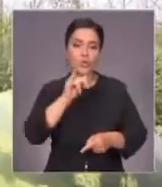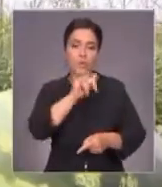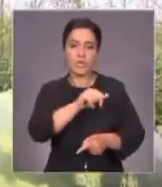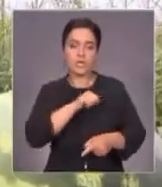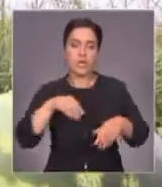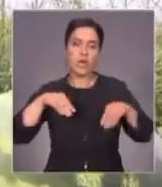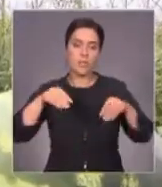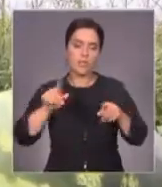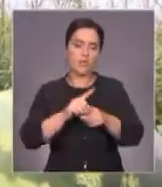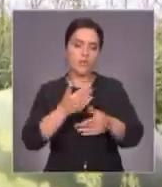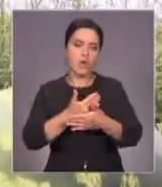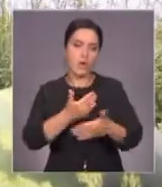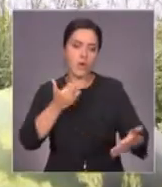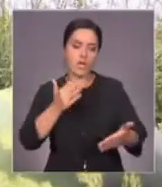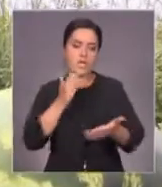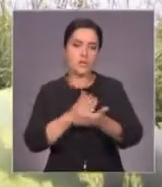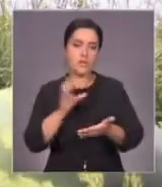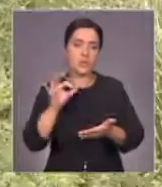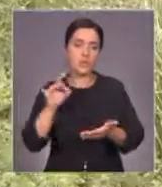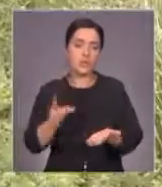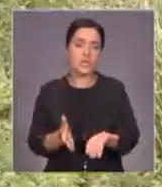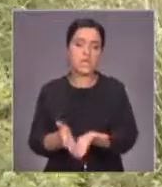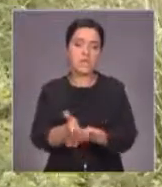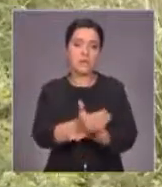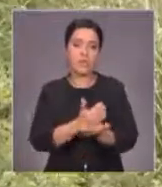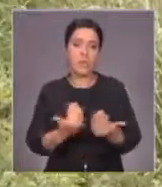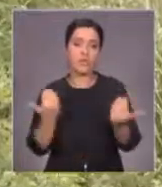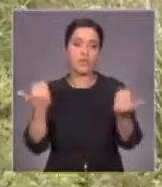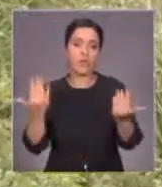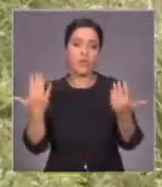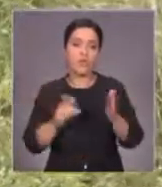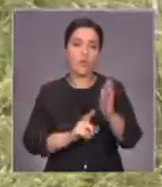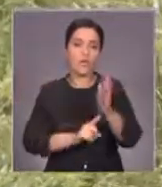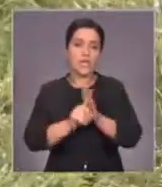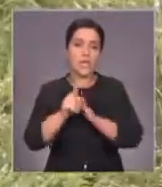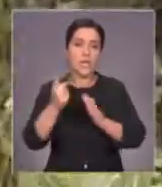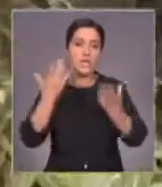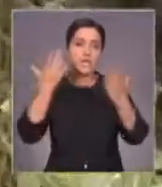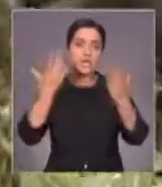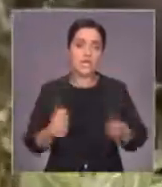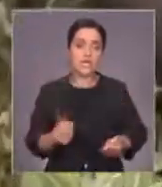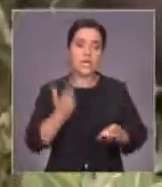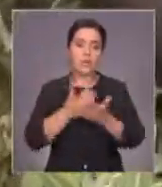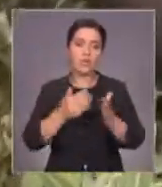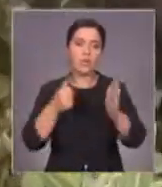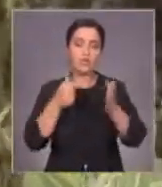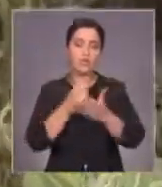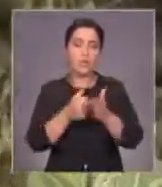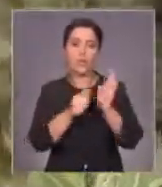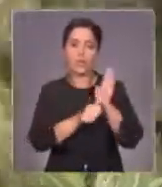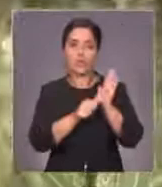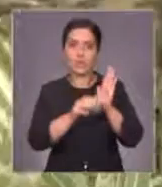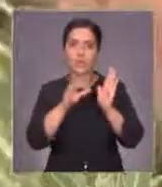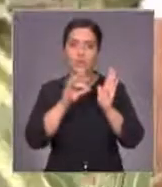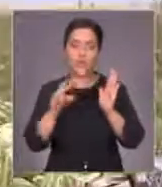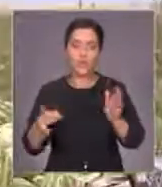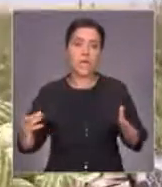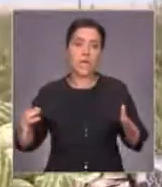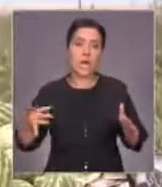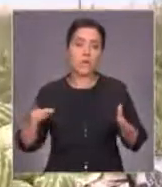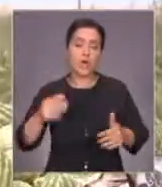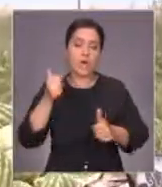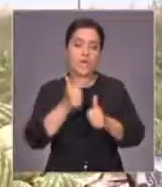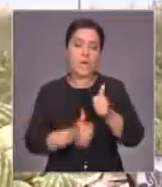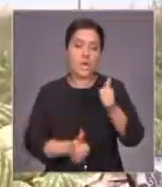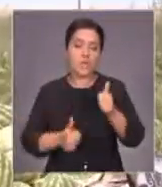высаживает и ранние сорта. Сбор урожая сейчас в самом разгаре. В день с полей убирают до 60 тонн арбузов. Каждый